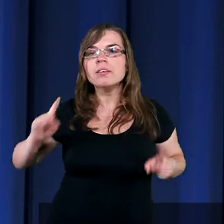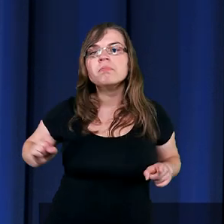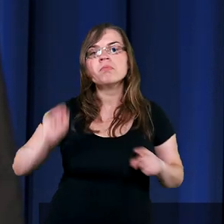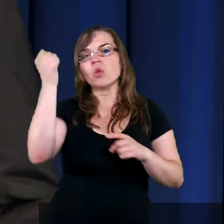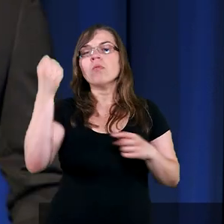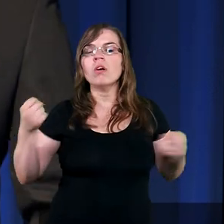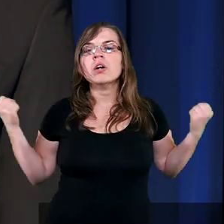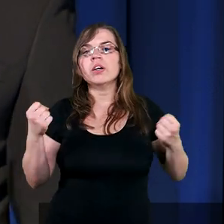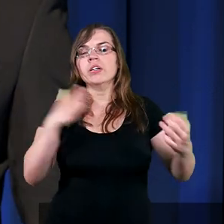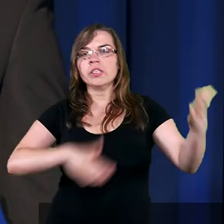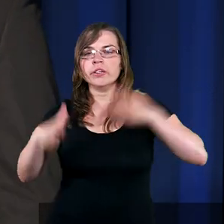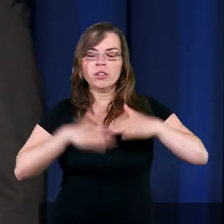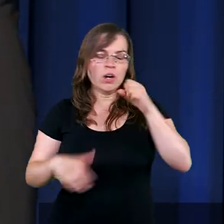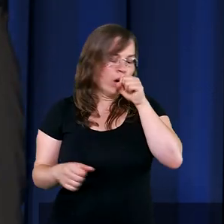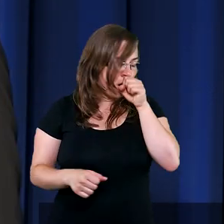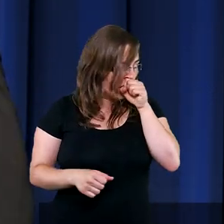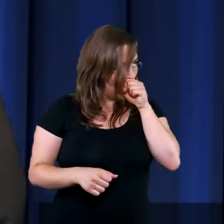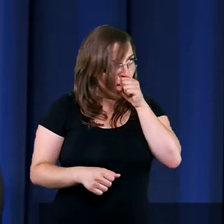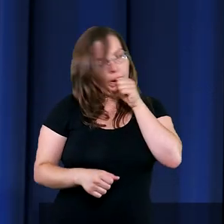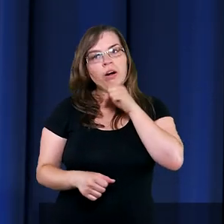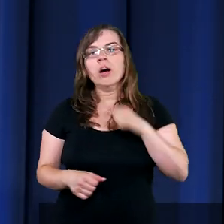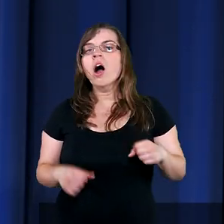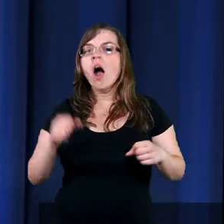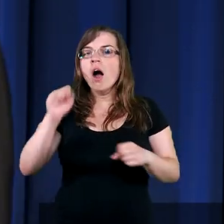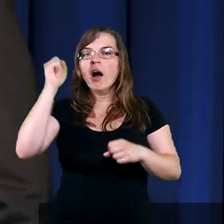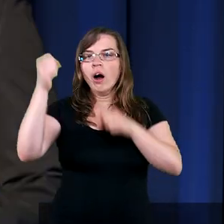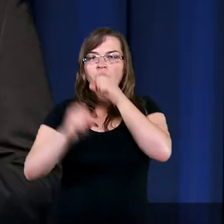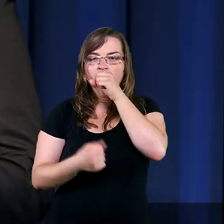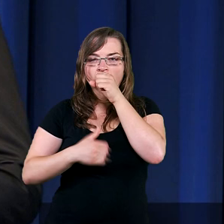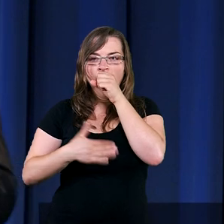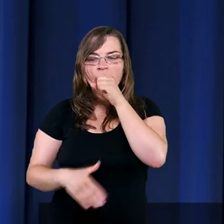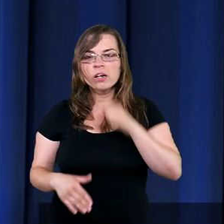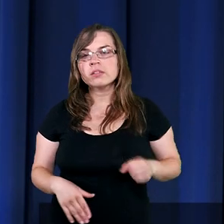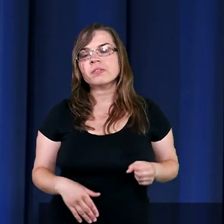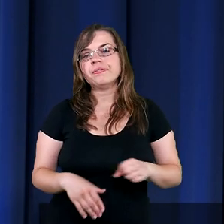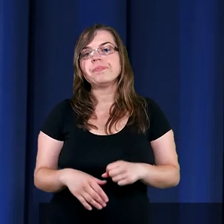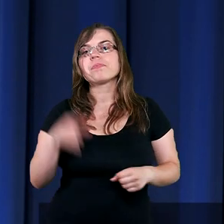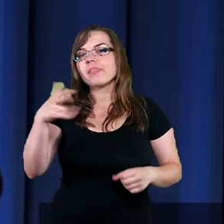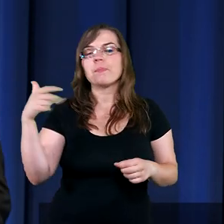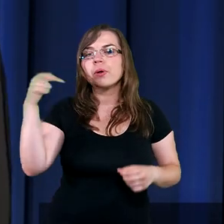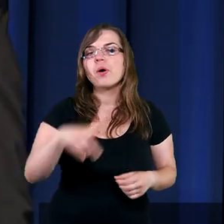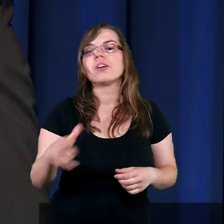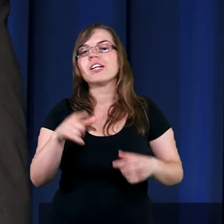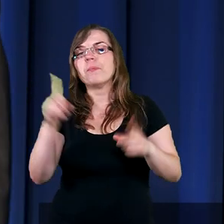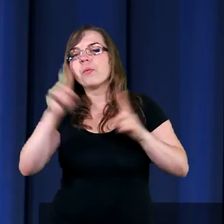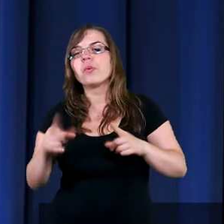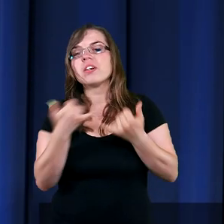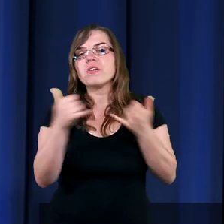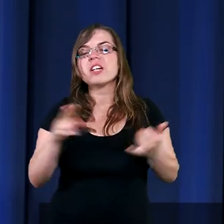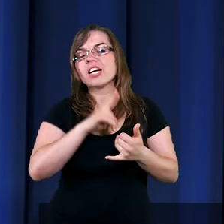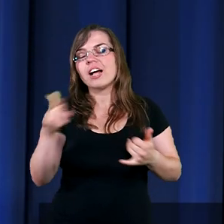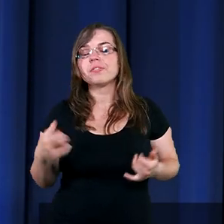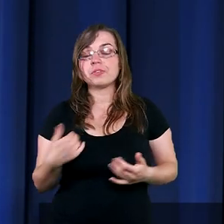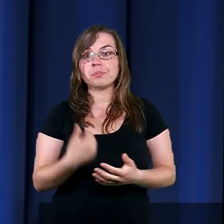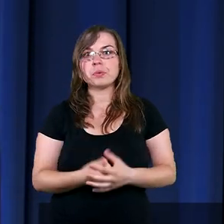jeszcze, ha, no. I może sobie usiadł. Tylko nie zauważył, że ten, który nie przychodzi w wichrze, w burzy, po cichu